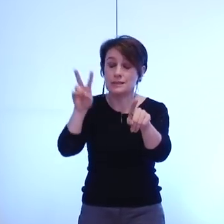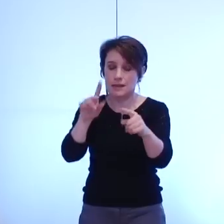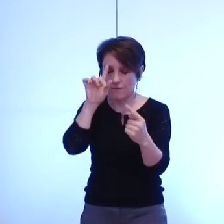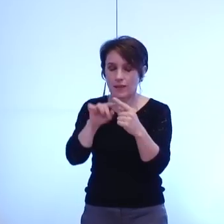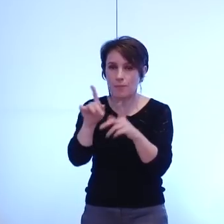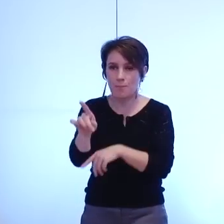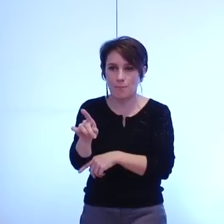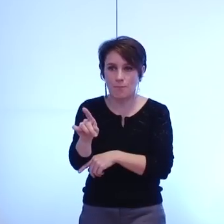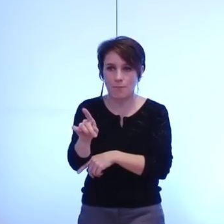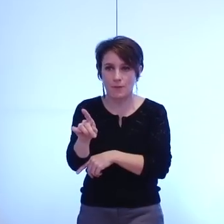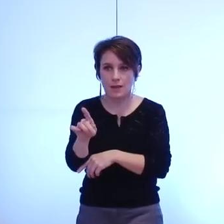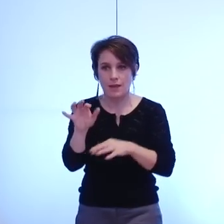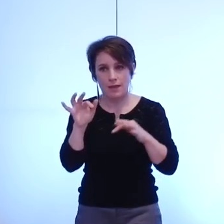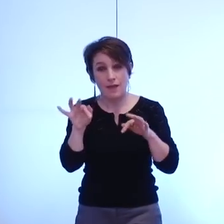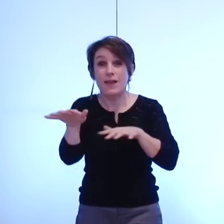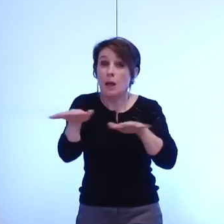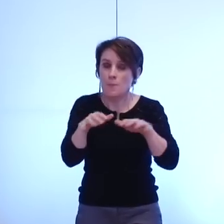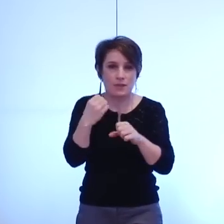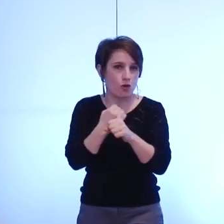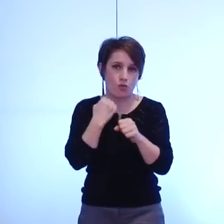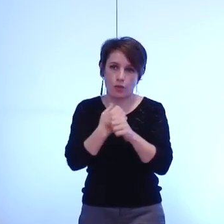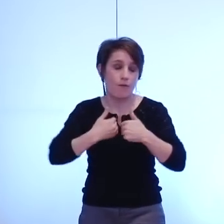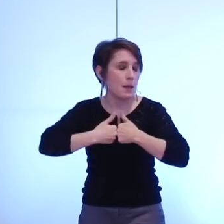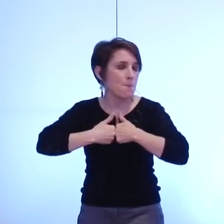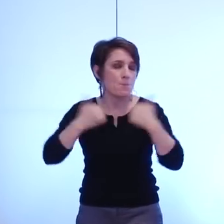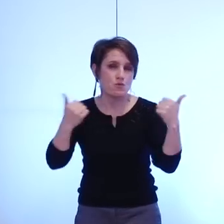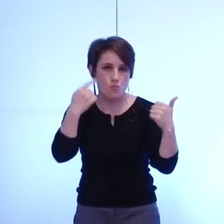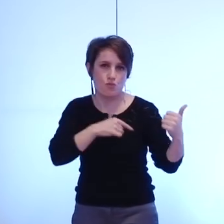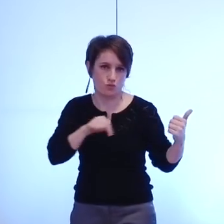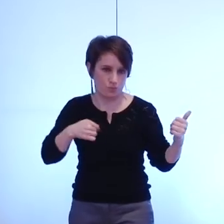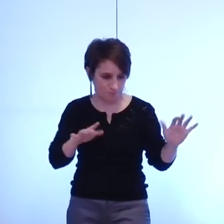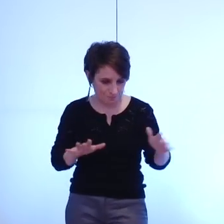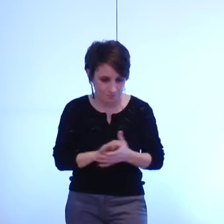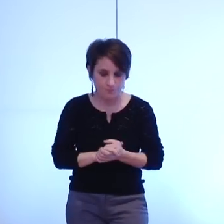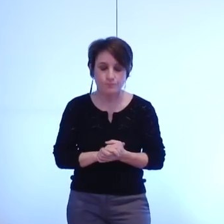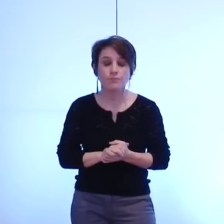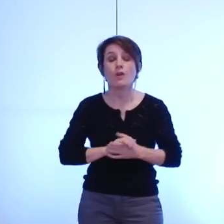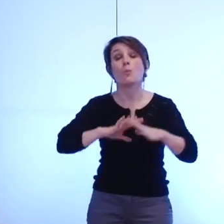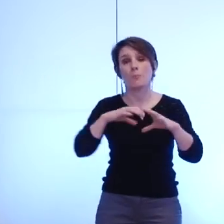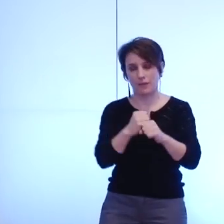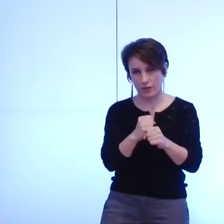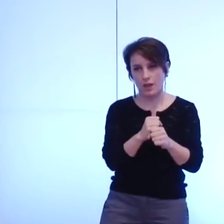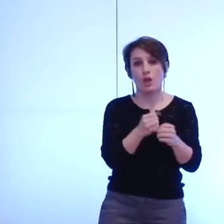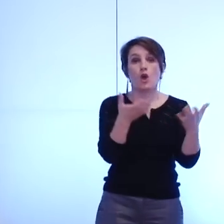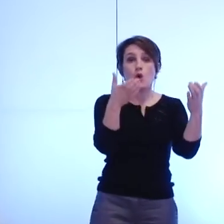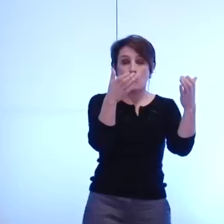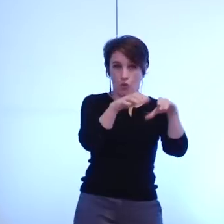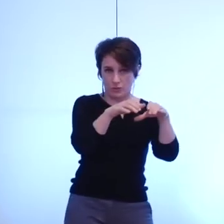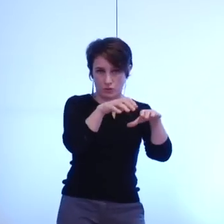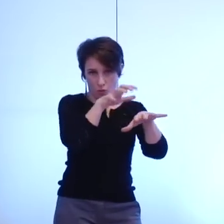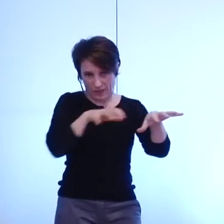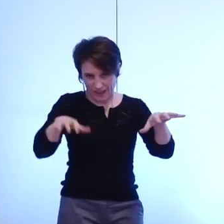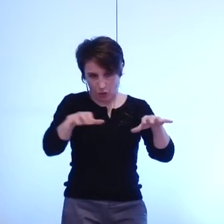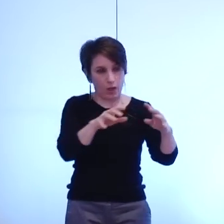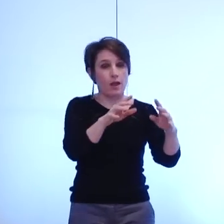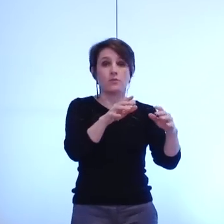en vérité de la façon très différente dont nous voyons les choses bref donc des comités territoriaux qui rassembleront donc